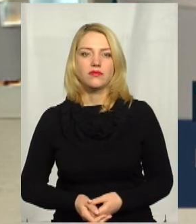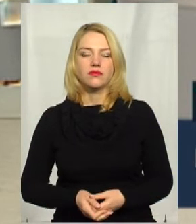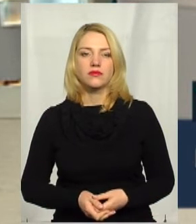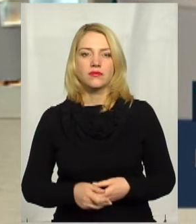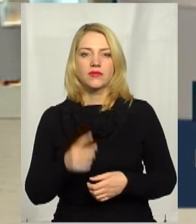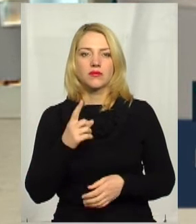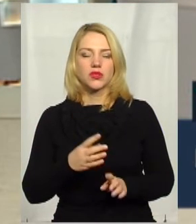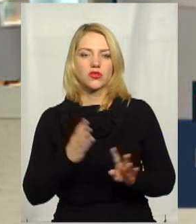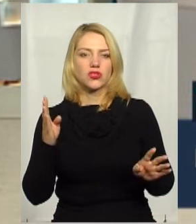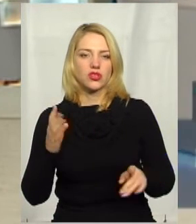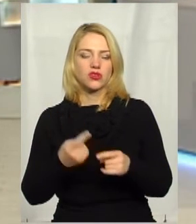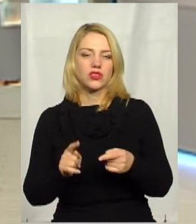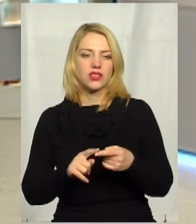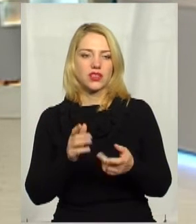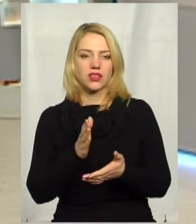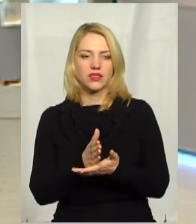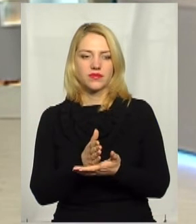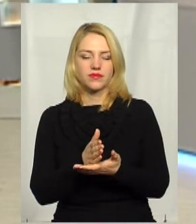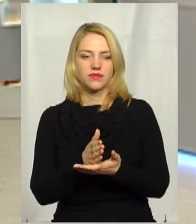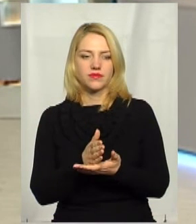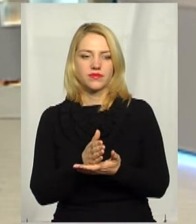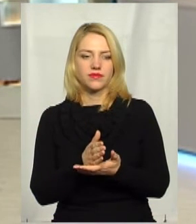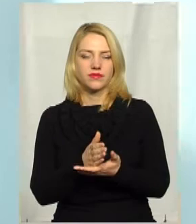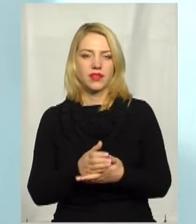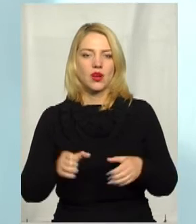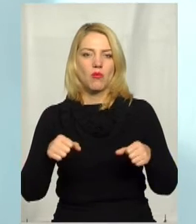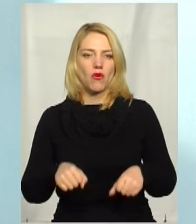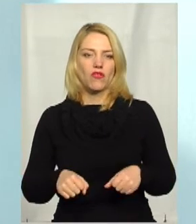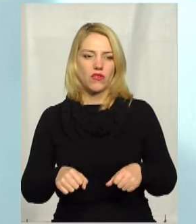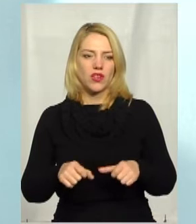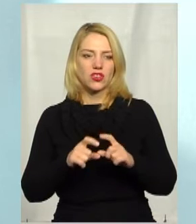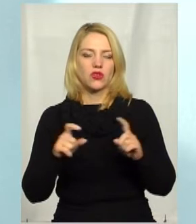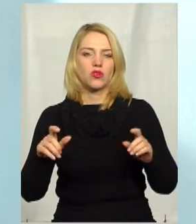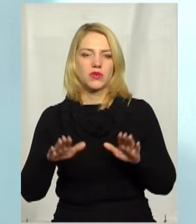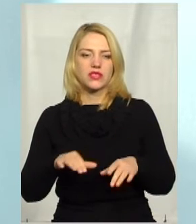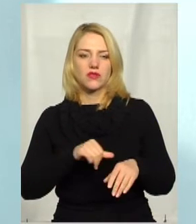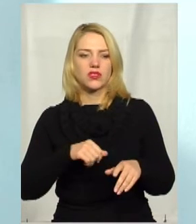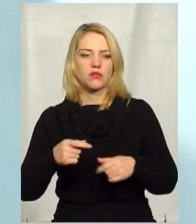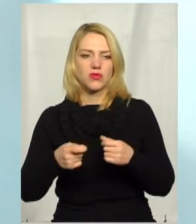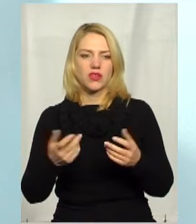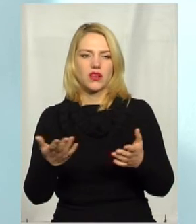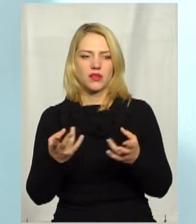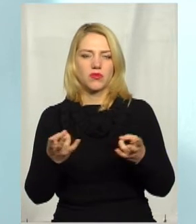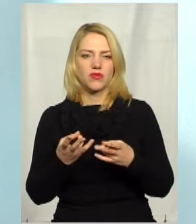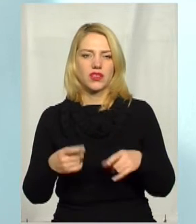чергу, також це є повноваження органів місцевого самоврядування, які повинні